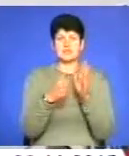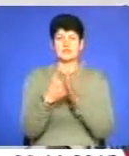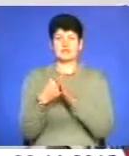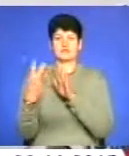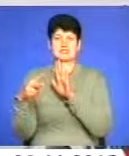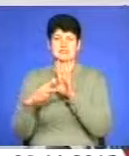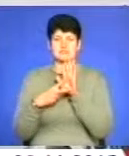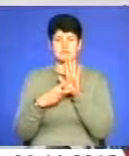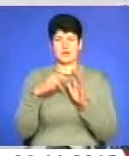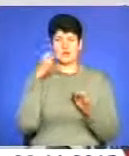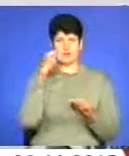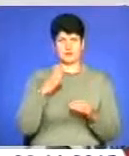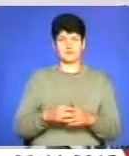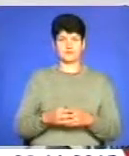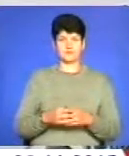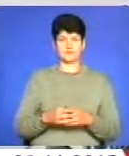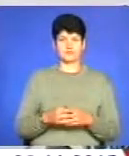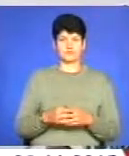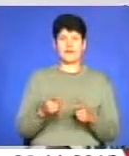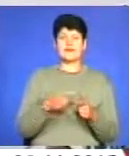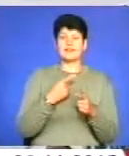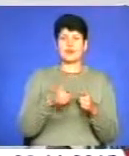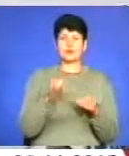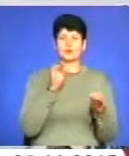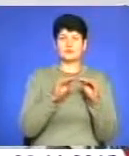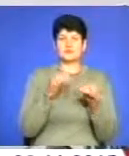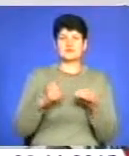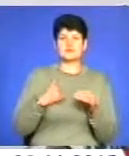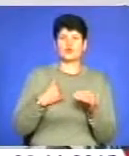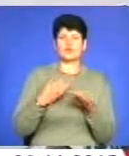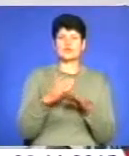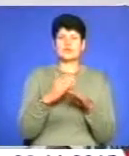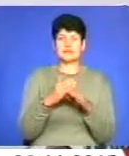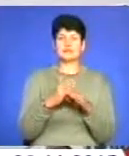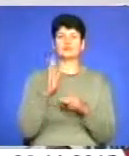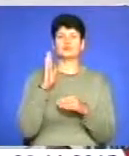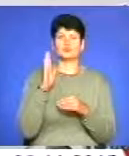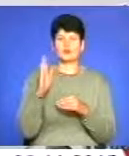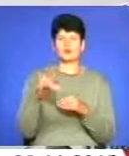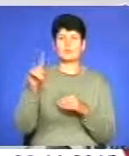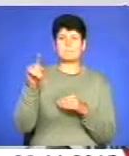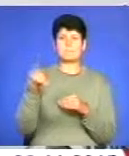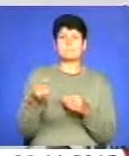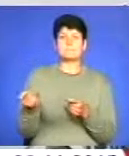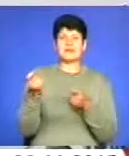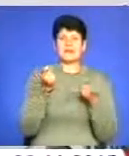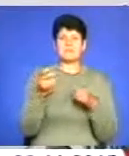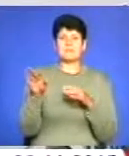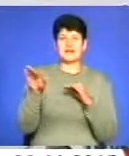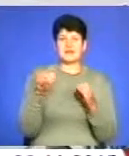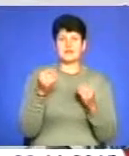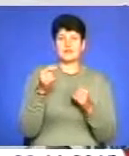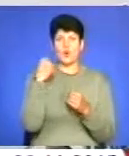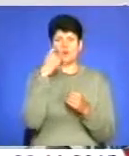27 років. Але на комплектування військових частин та підрозділів будуть призвані тільки особи, які